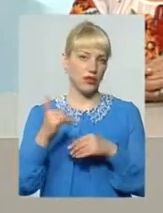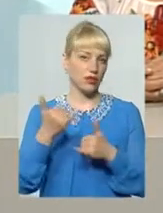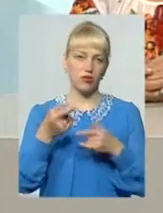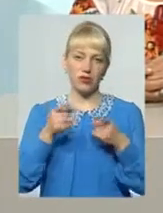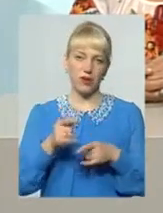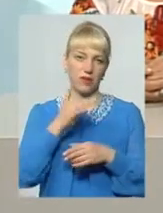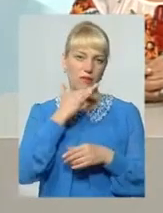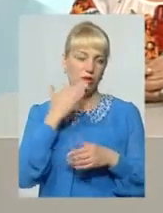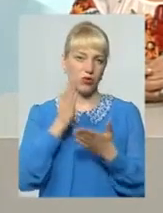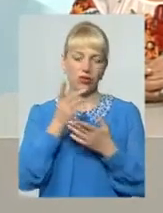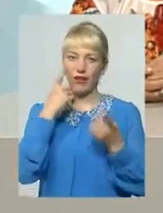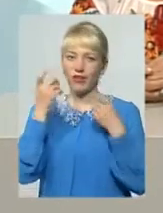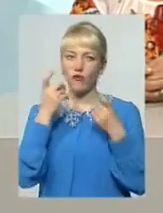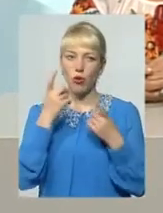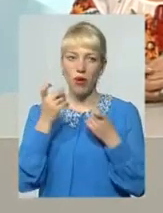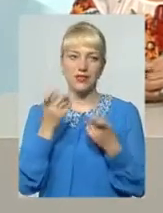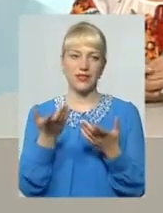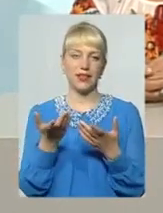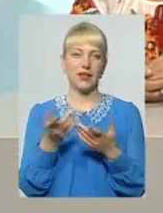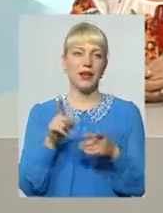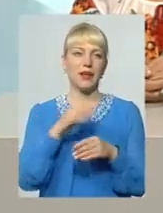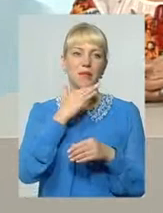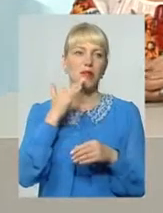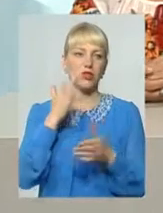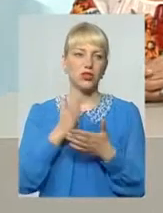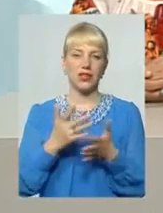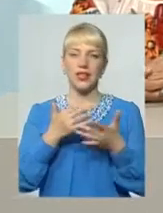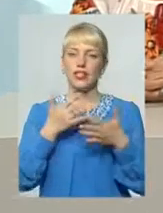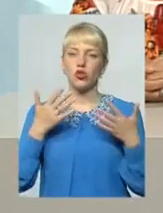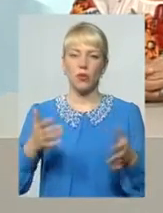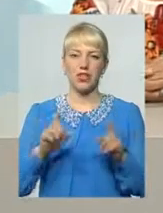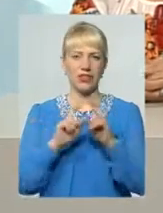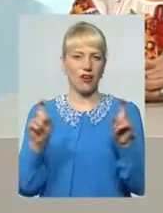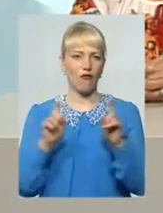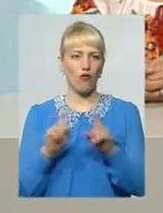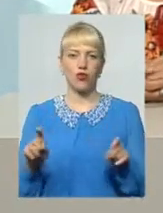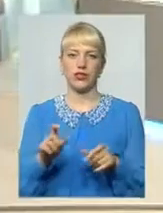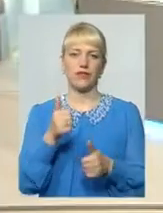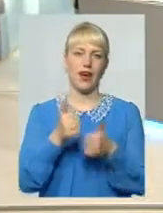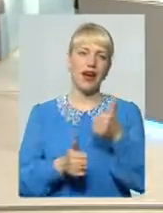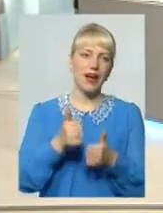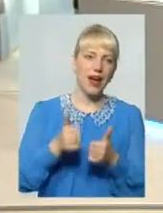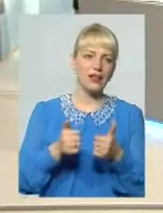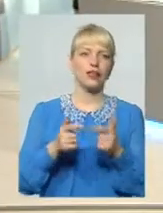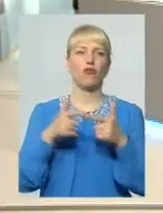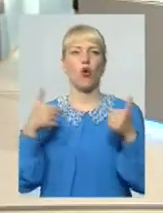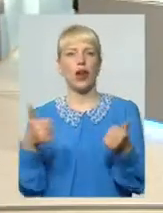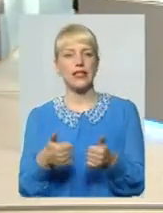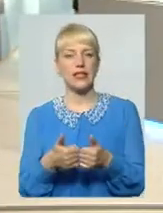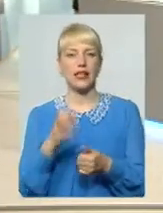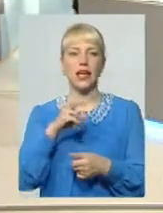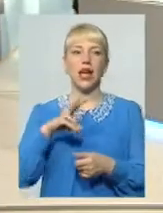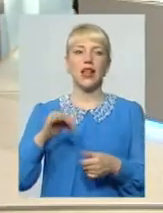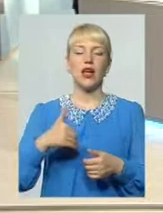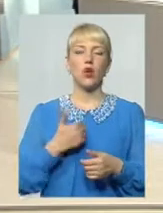дуже багато різної інформації І дуже багато різноманітних фондів, грантів, організацій Але